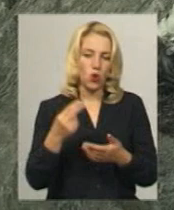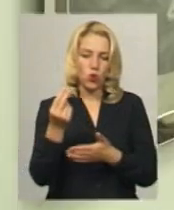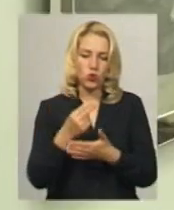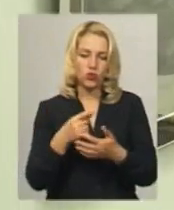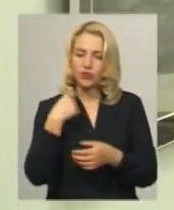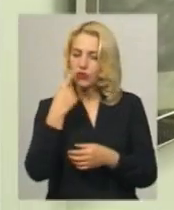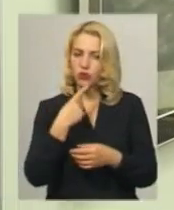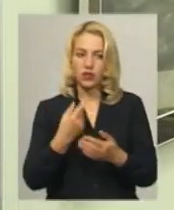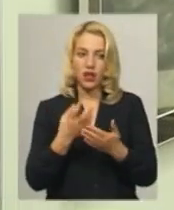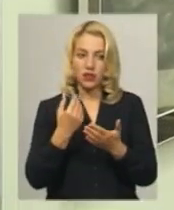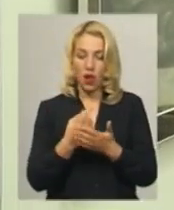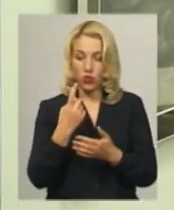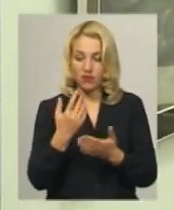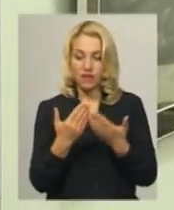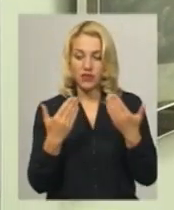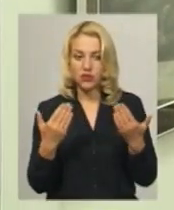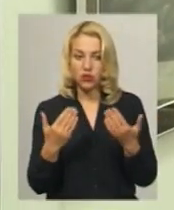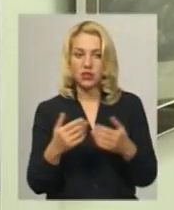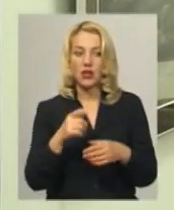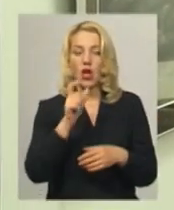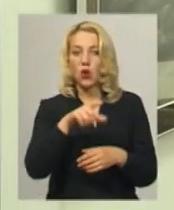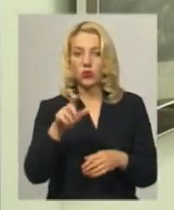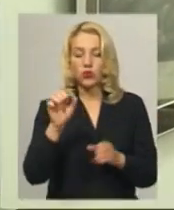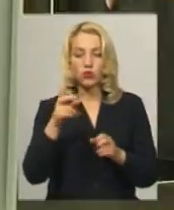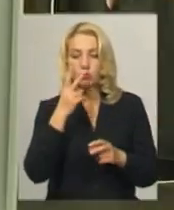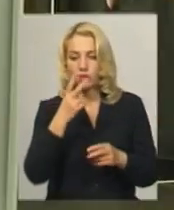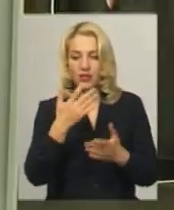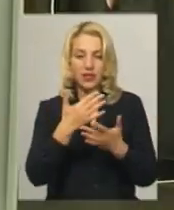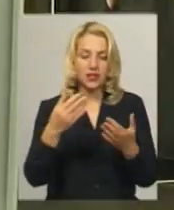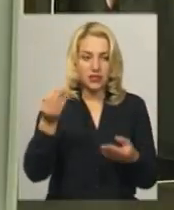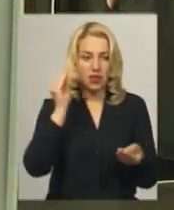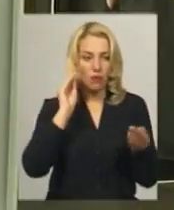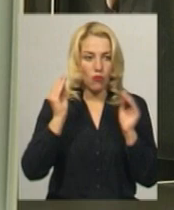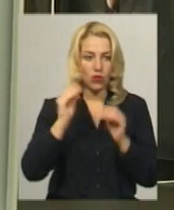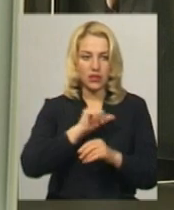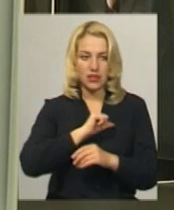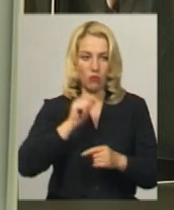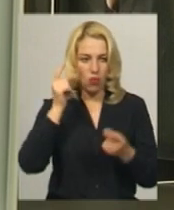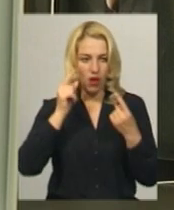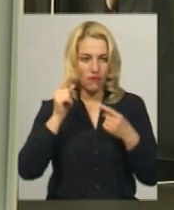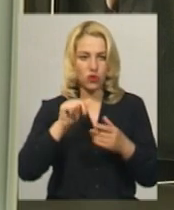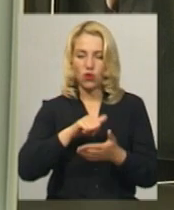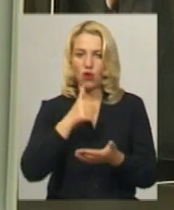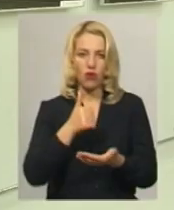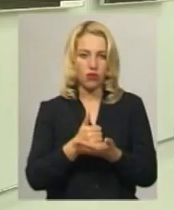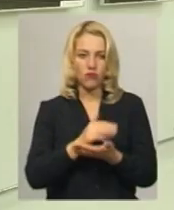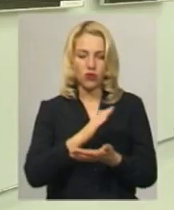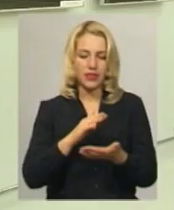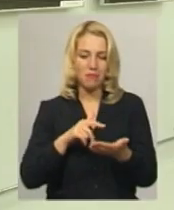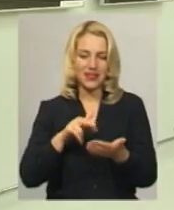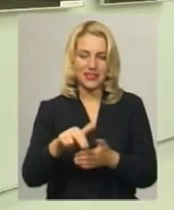одній і тій самій виставці, скоріше за все, глядачі побачать різні погляди того ж самого автора. Головне – не переступити певну межу.